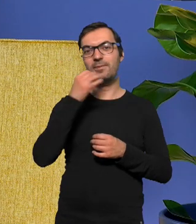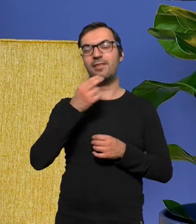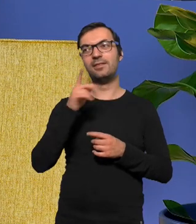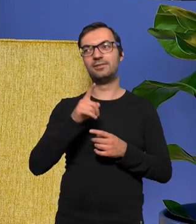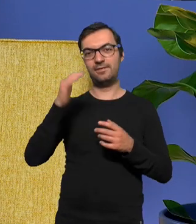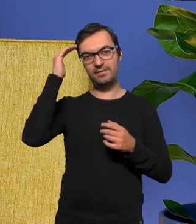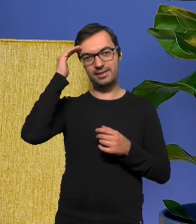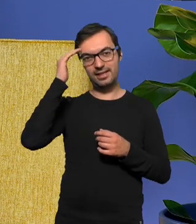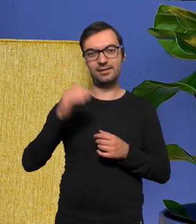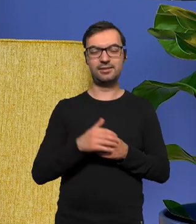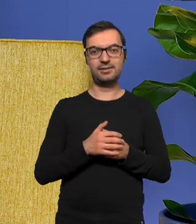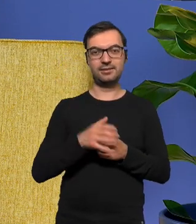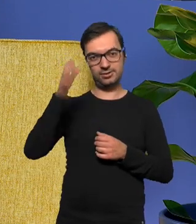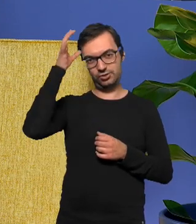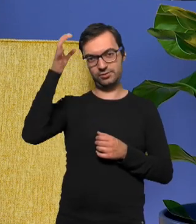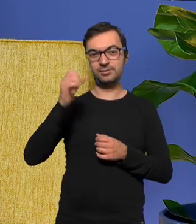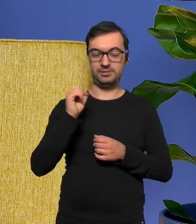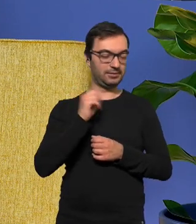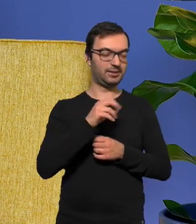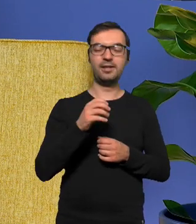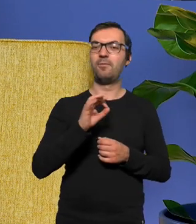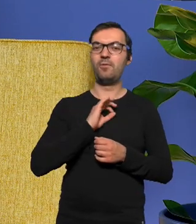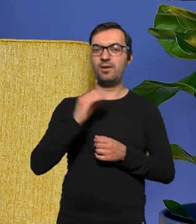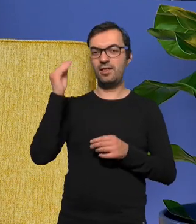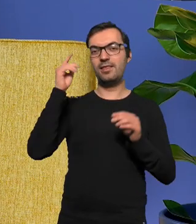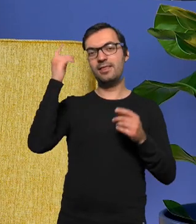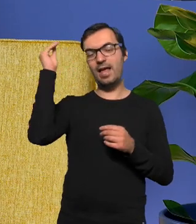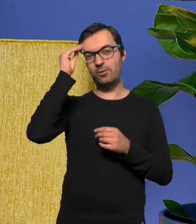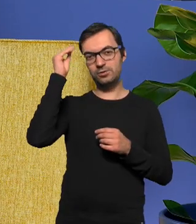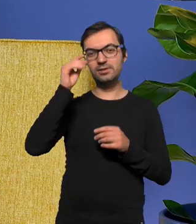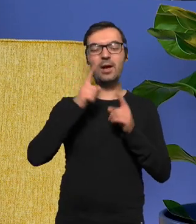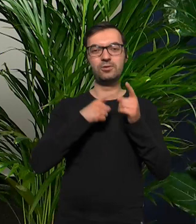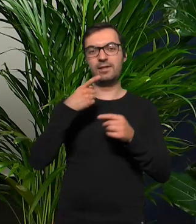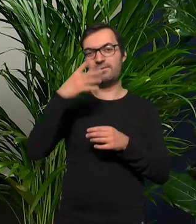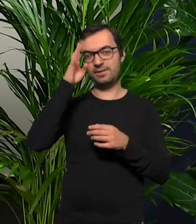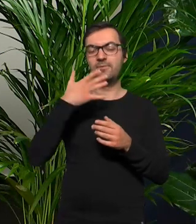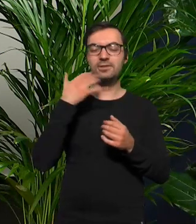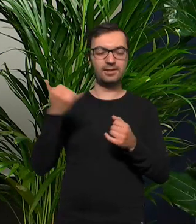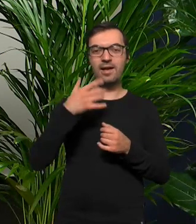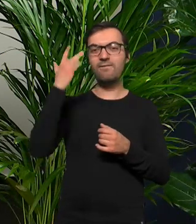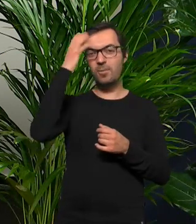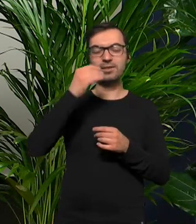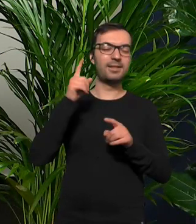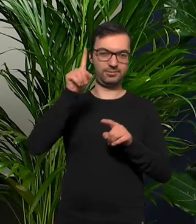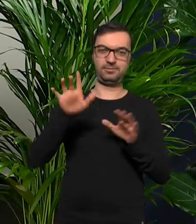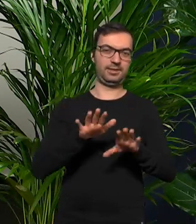tak tak zawsze mówił mój nauczyciel od fizyki w szkole pamiętajcie że wyobraźnia jest ważniejsza od wiedzy